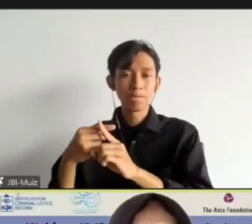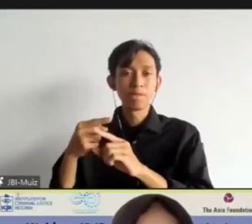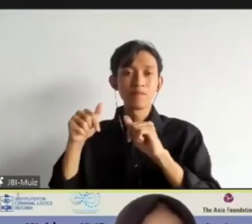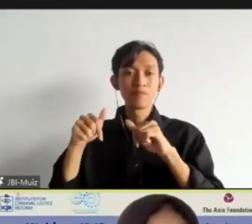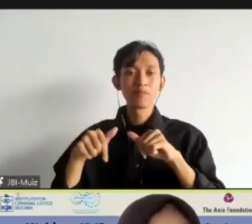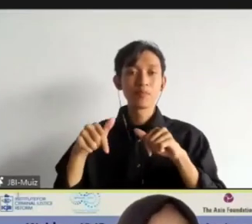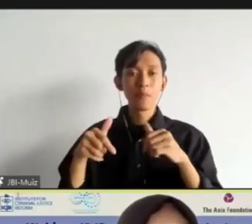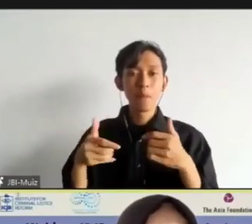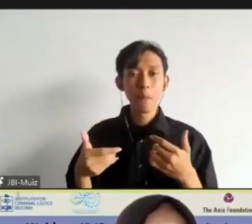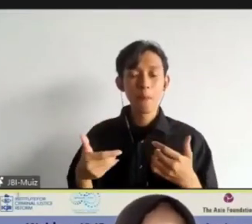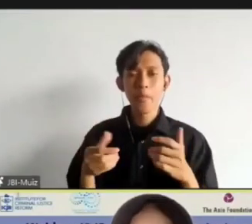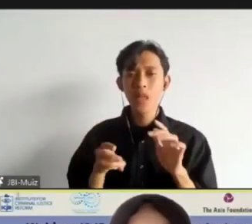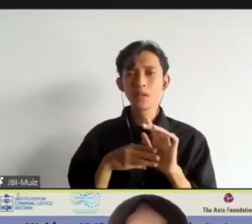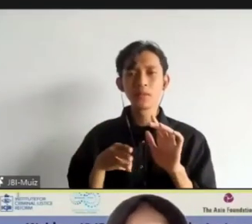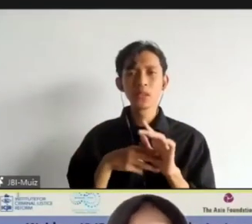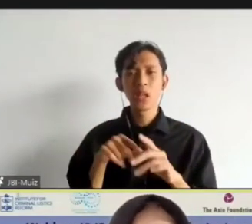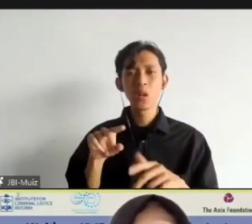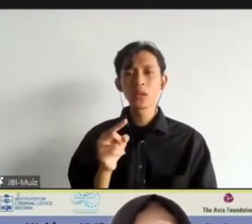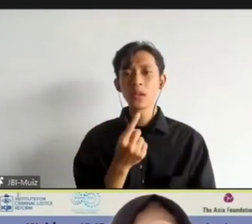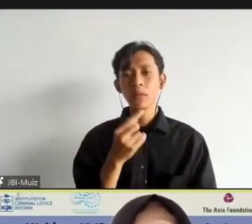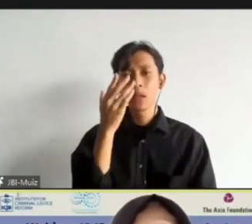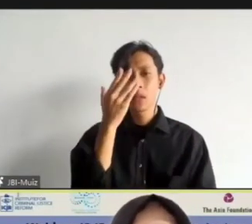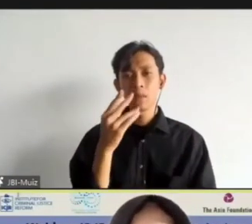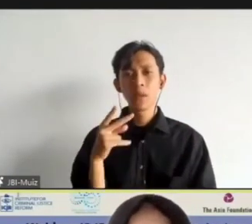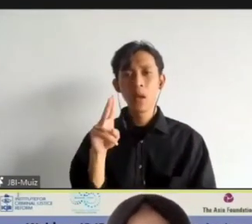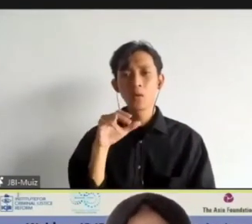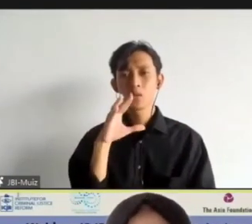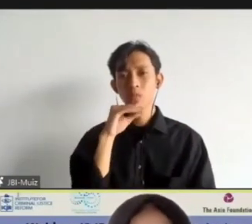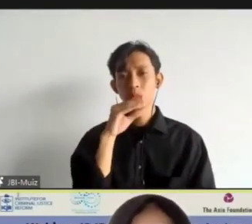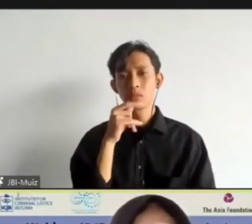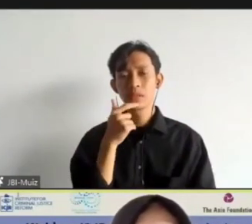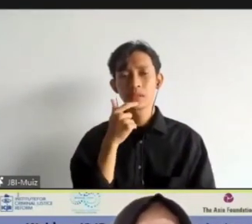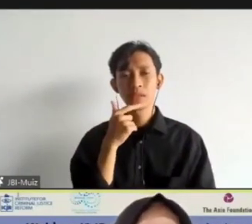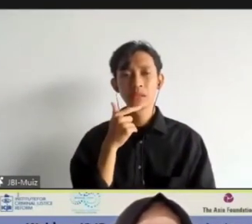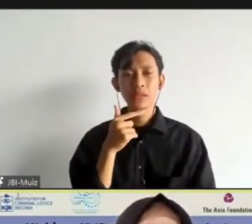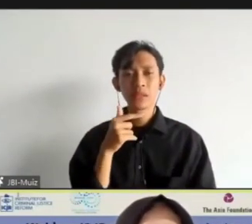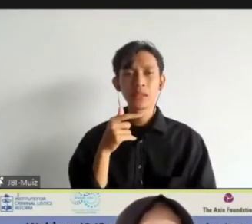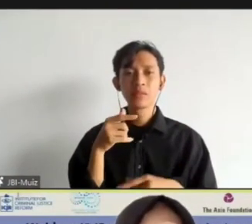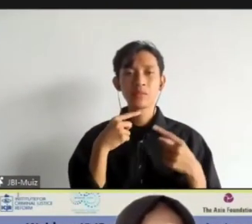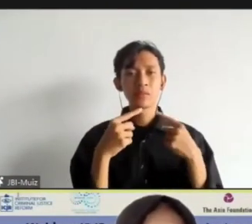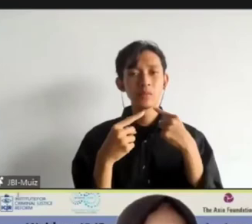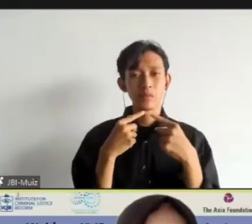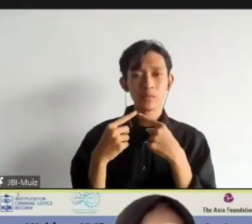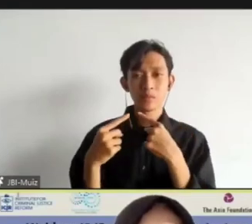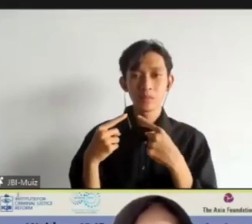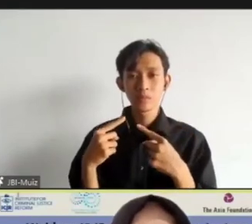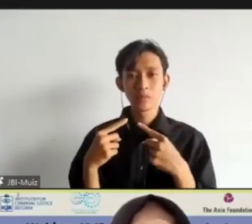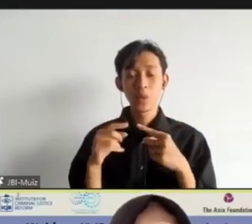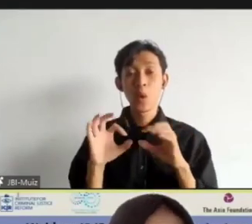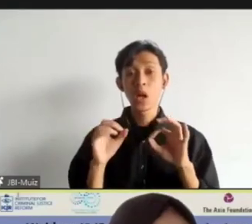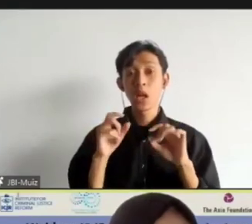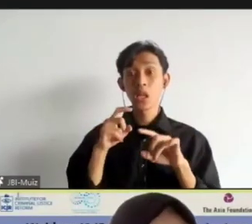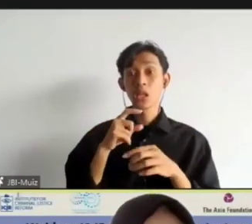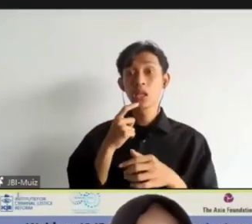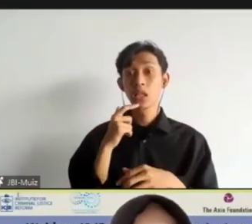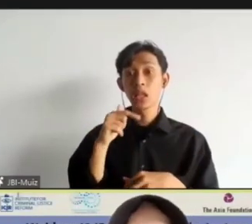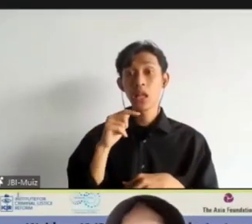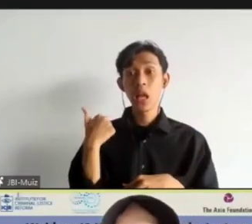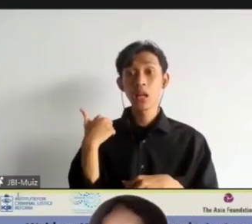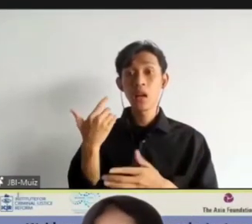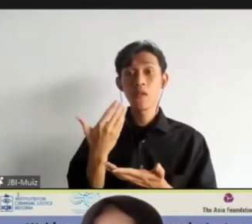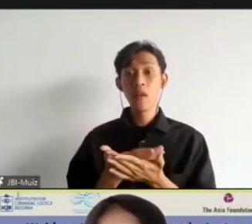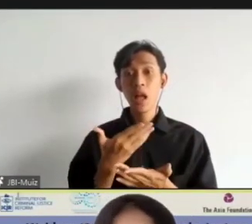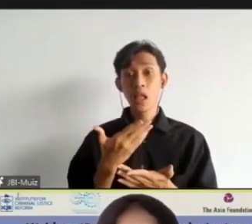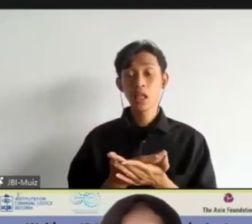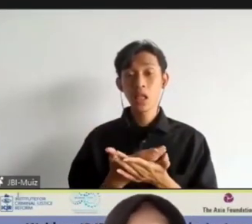merupakan permasalahan utama kenapa kita harus bicara tentang pelibargan. Nah terkait dengan ini ada satu fakta yang